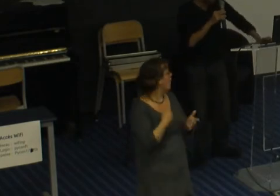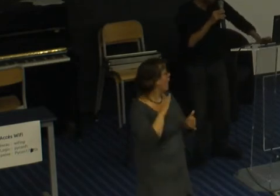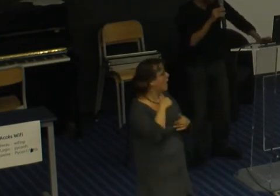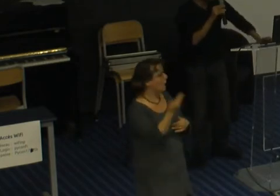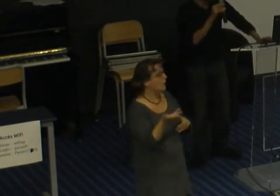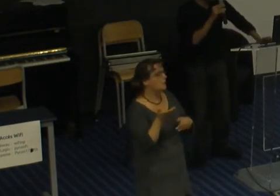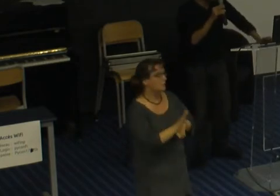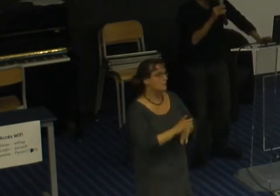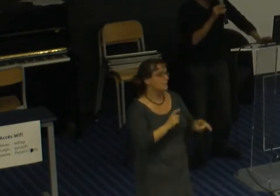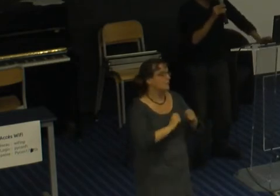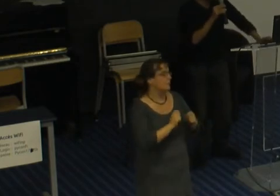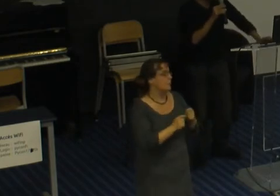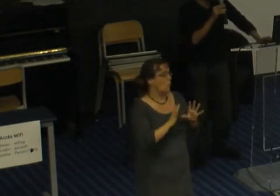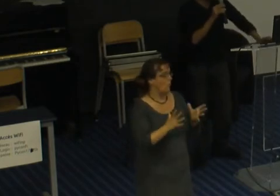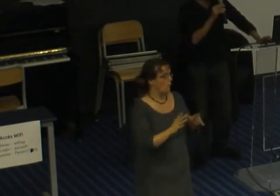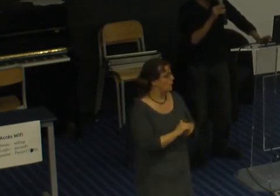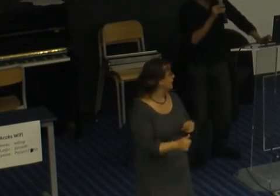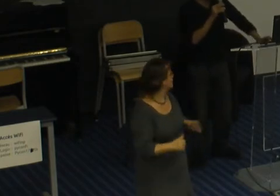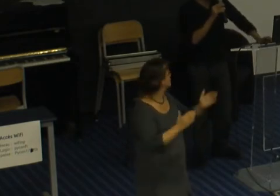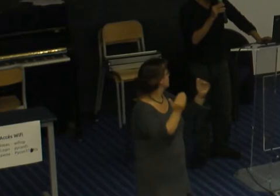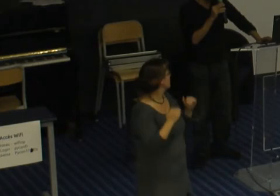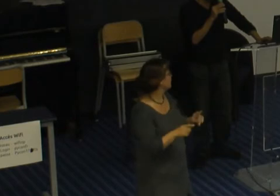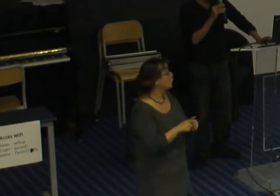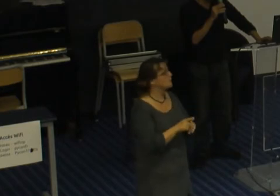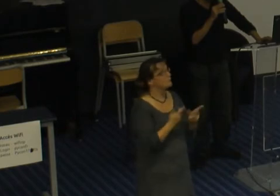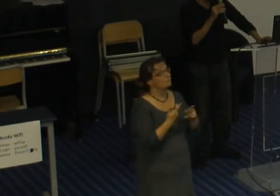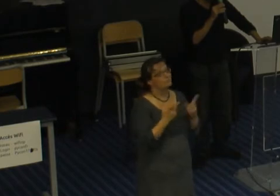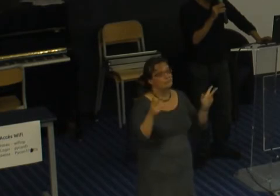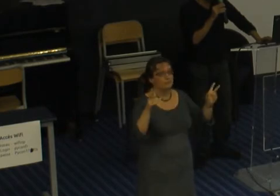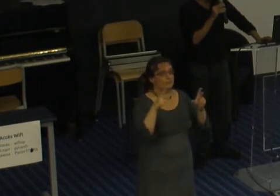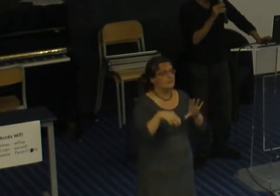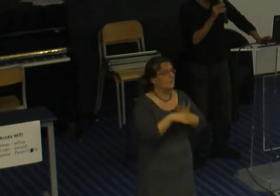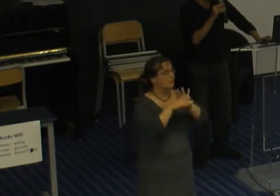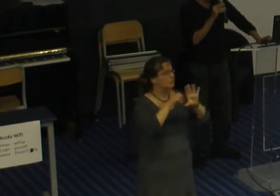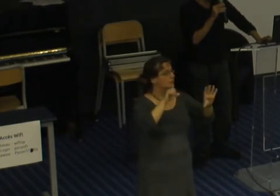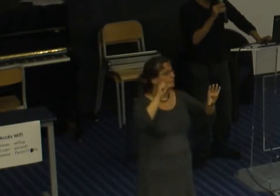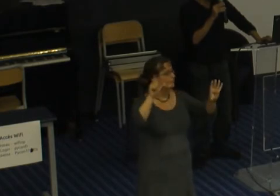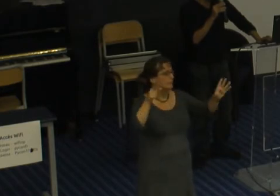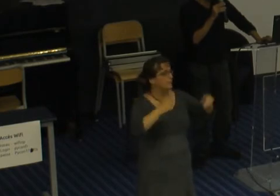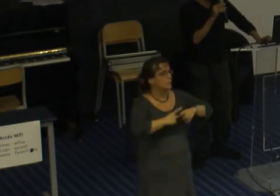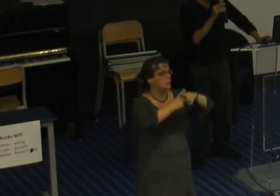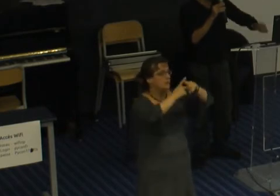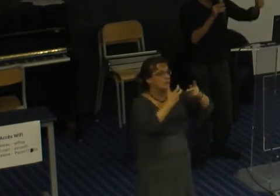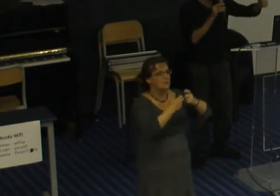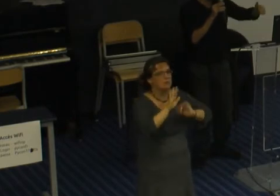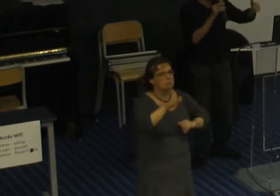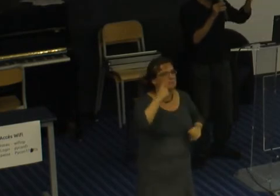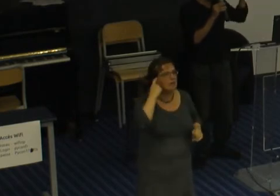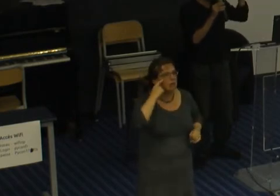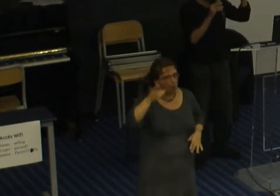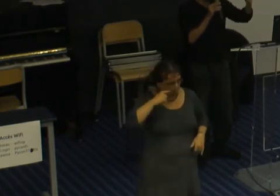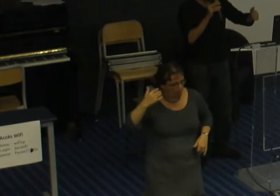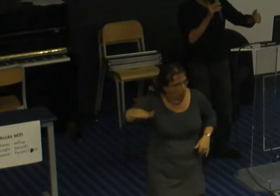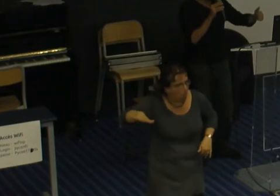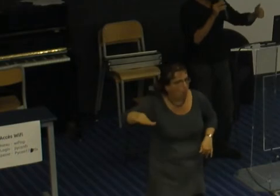il y a aussi les clichés positifs alors bon je vais citer les clichés positifs sur les asiatiques les asiatiques ils sont travailleurs